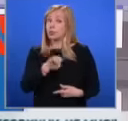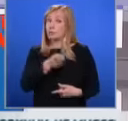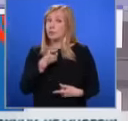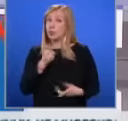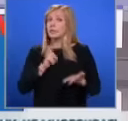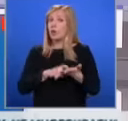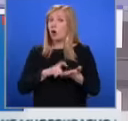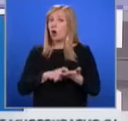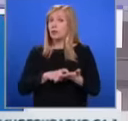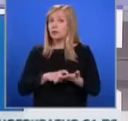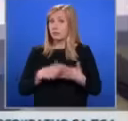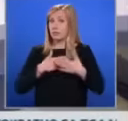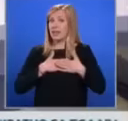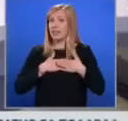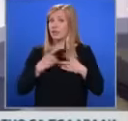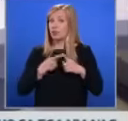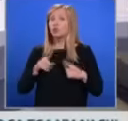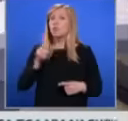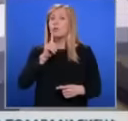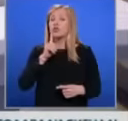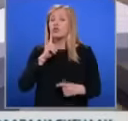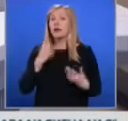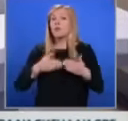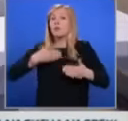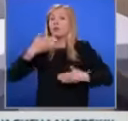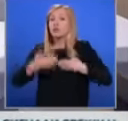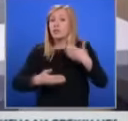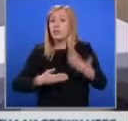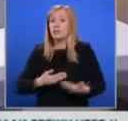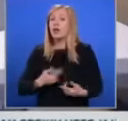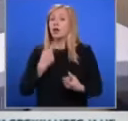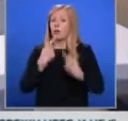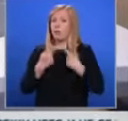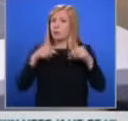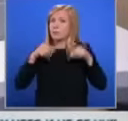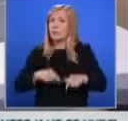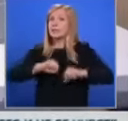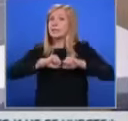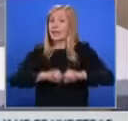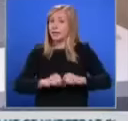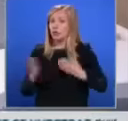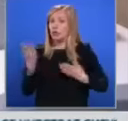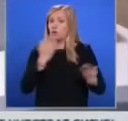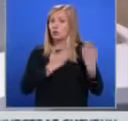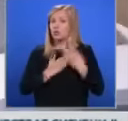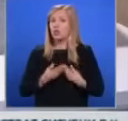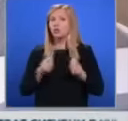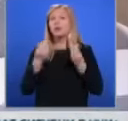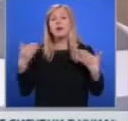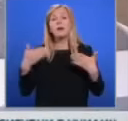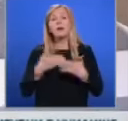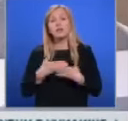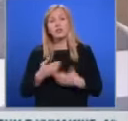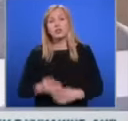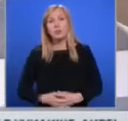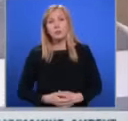момчето? И какво ще последва? Тихомир Игнатов разговаря с директора на училището и със свидетели. И сега му казваме добър вечер, за да научим повече.